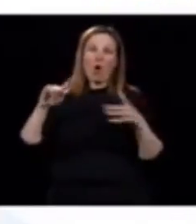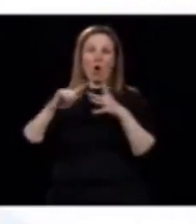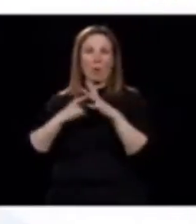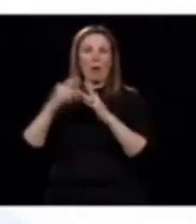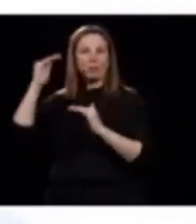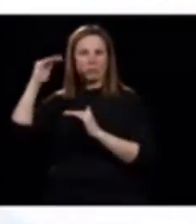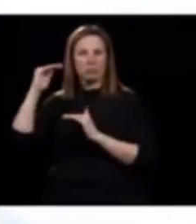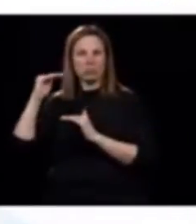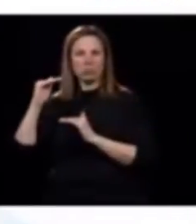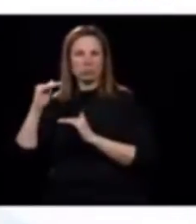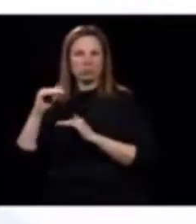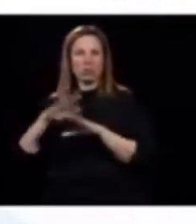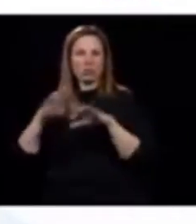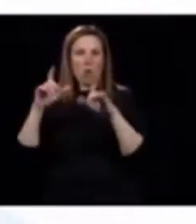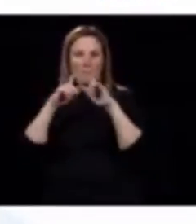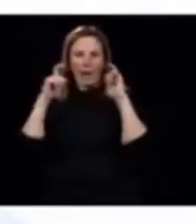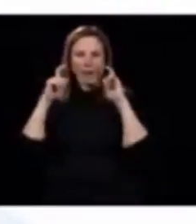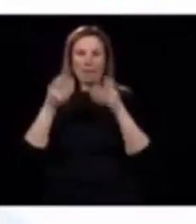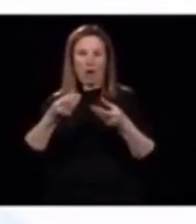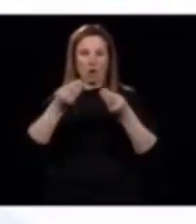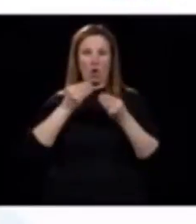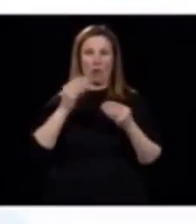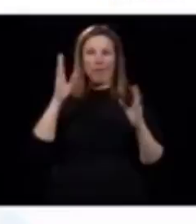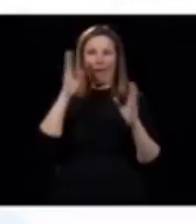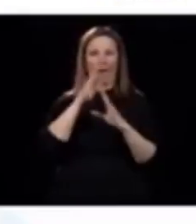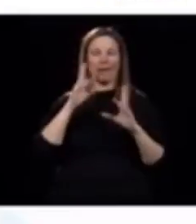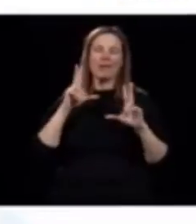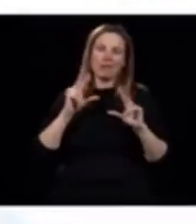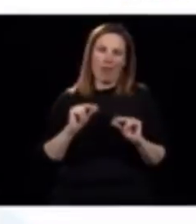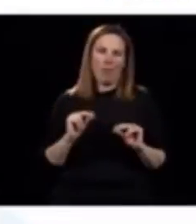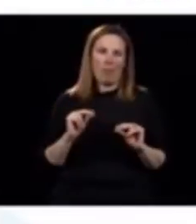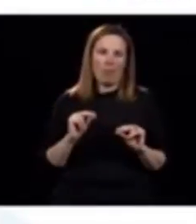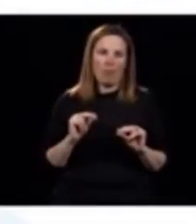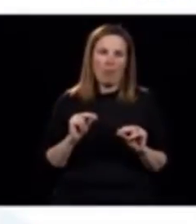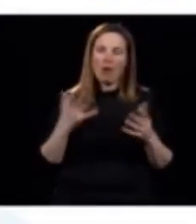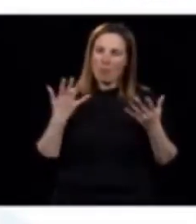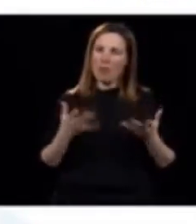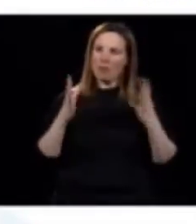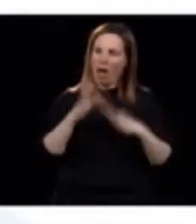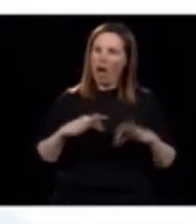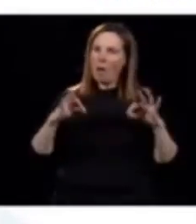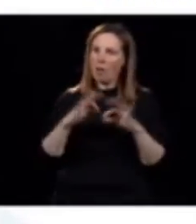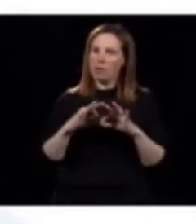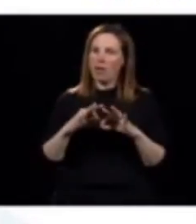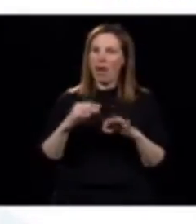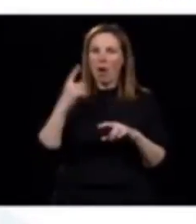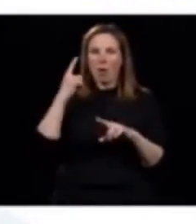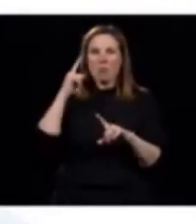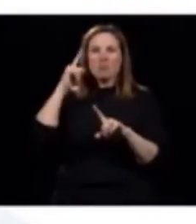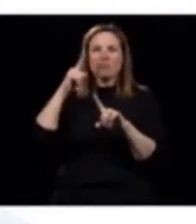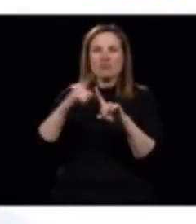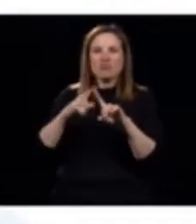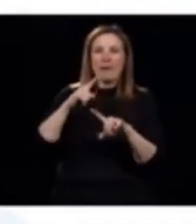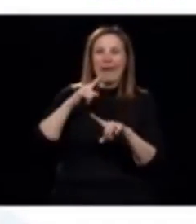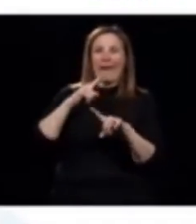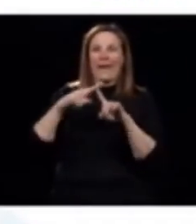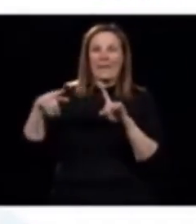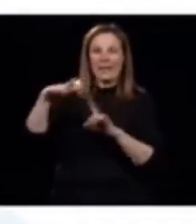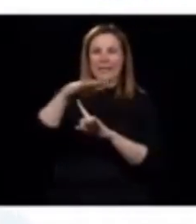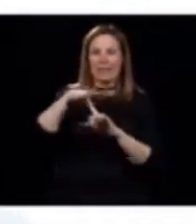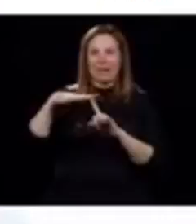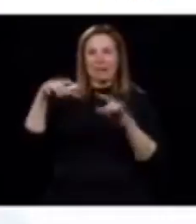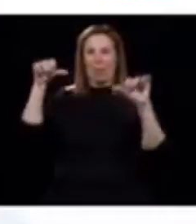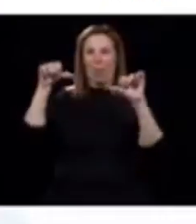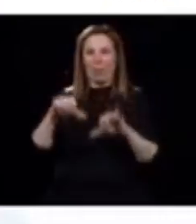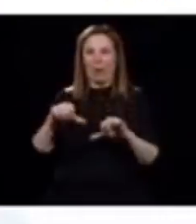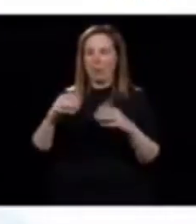court terme, mais dépendamment de la hauteur qu'on atteindra dans le pic, on pourrait en avoir besoin. Donc,